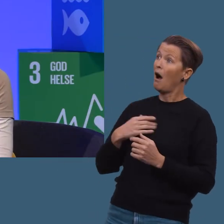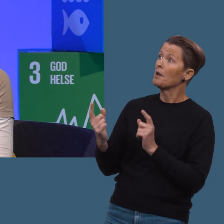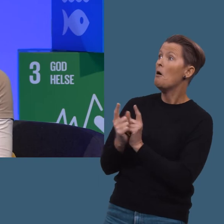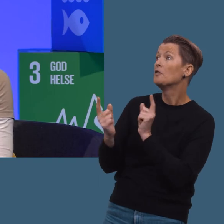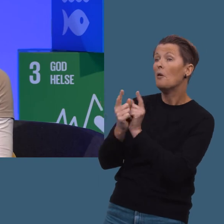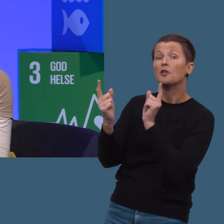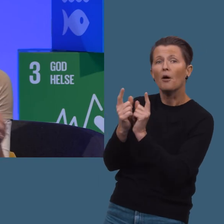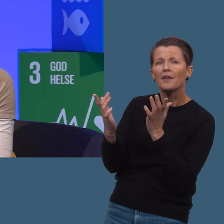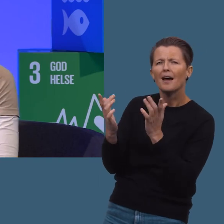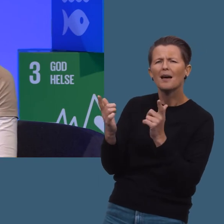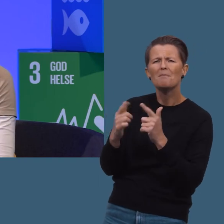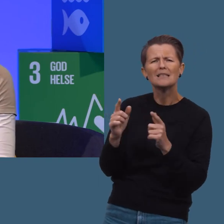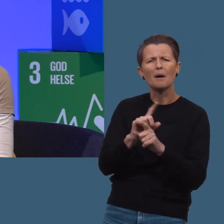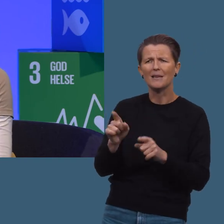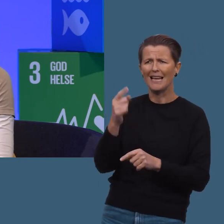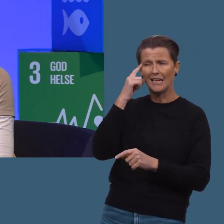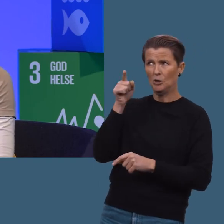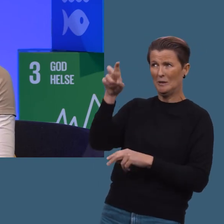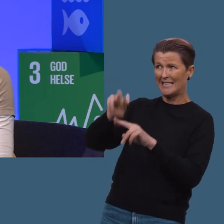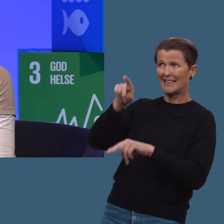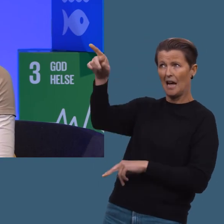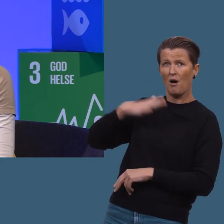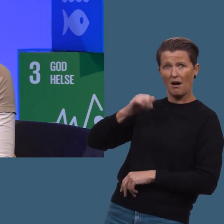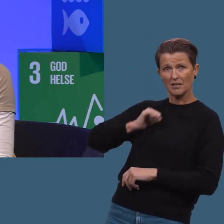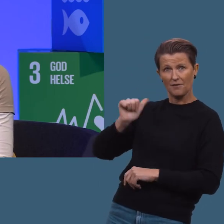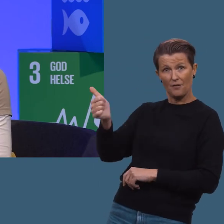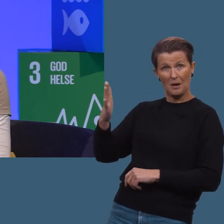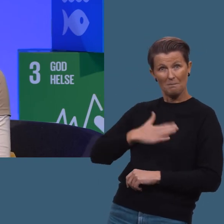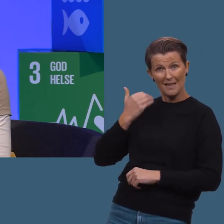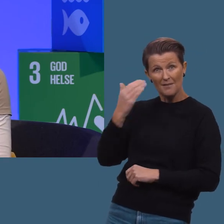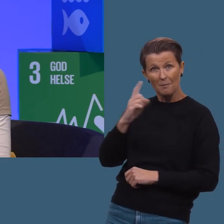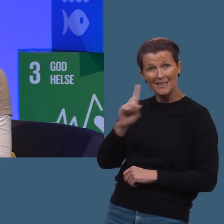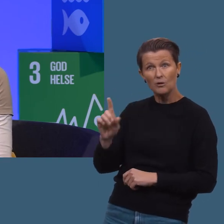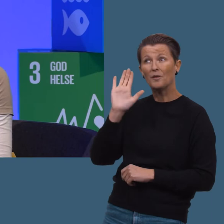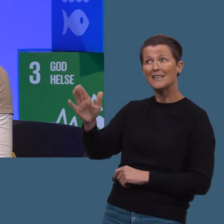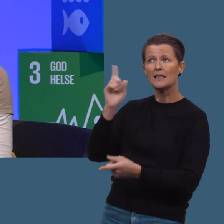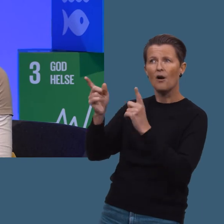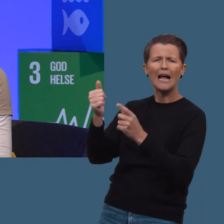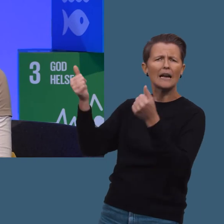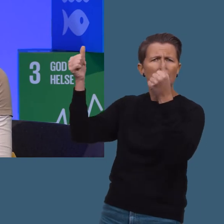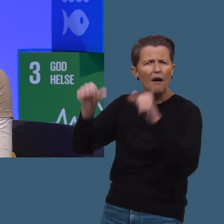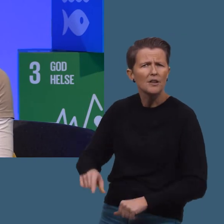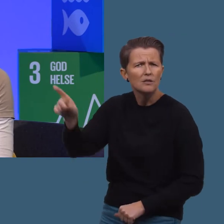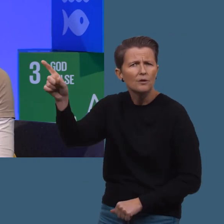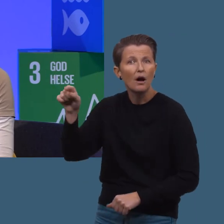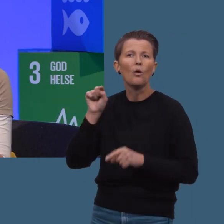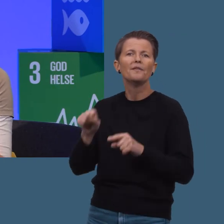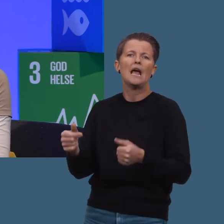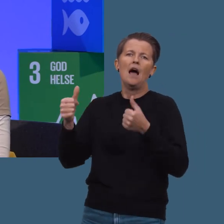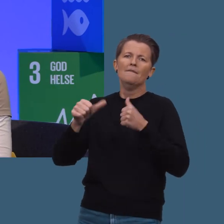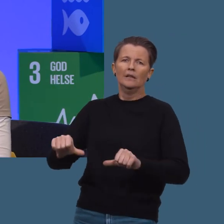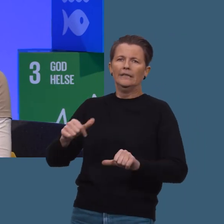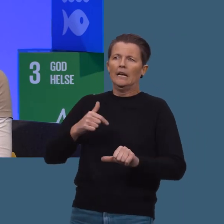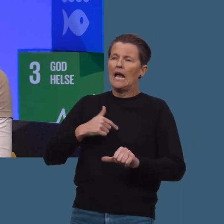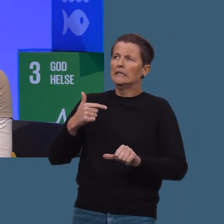godt kjent og har mange møter. På den andre siden så tenker jeg at du sitter der og har ansvar for min fremtid, og de valgene du tar er helt katastrofale. Og det er